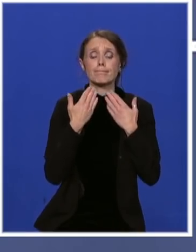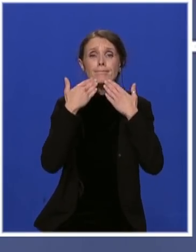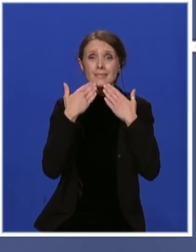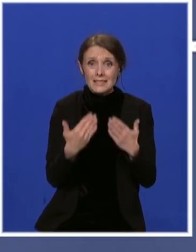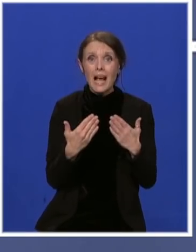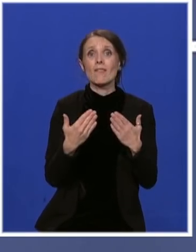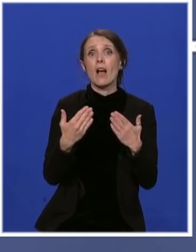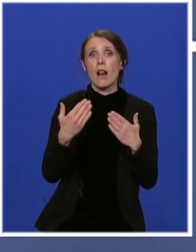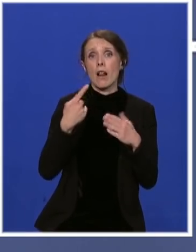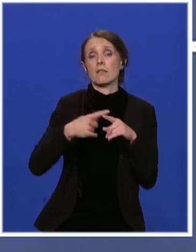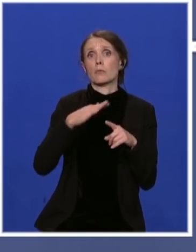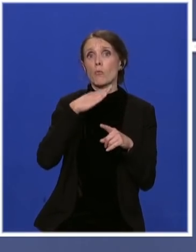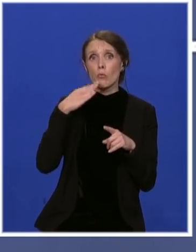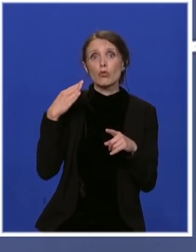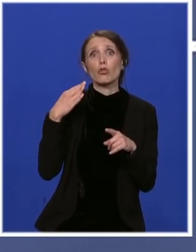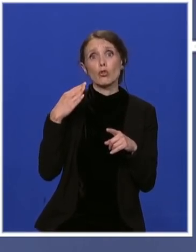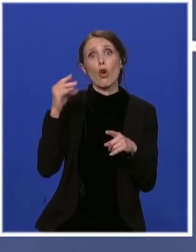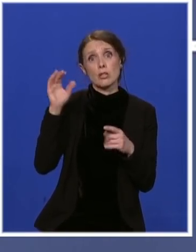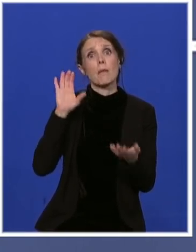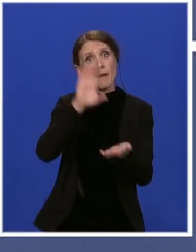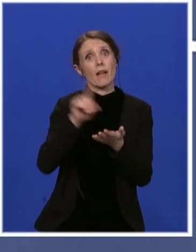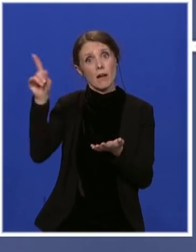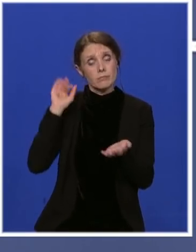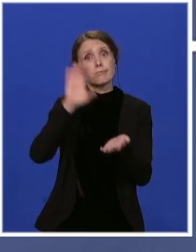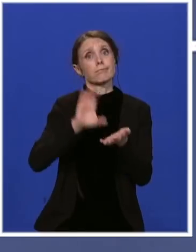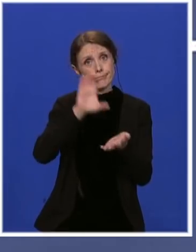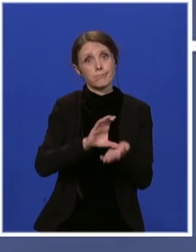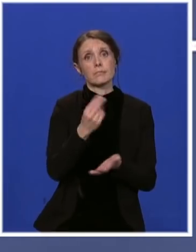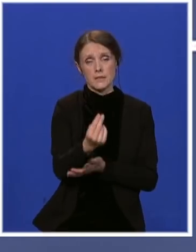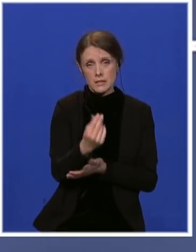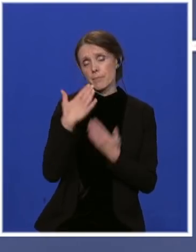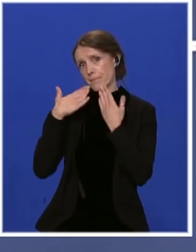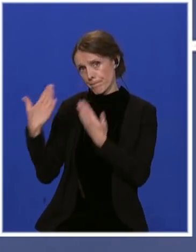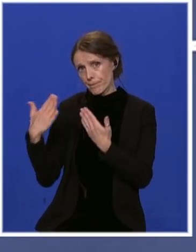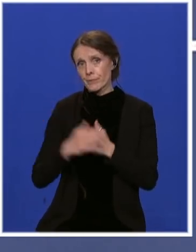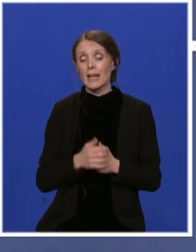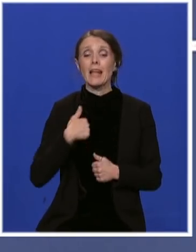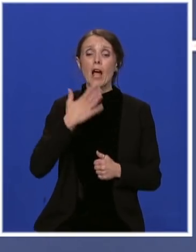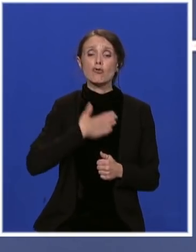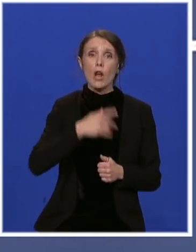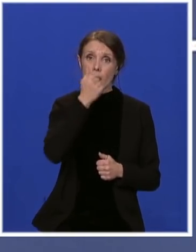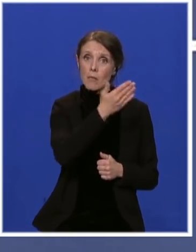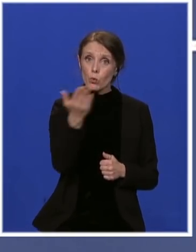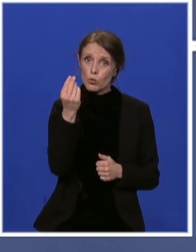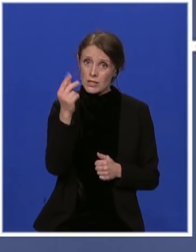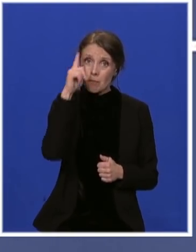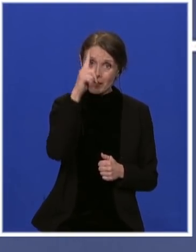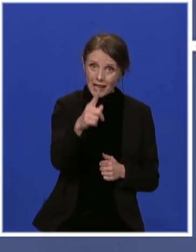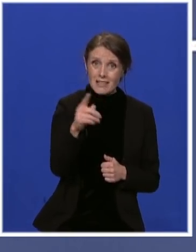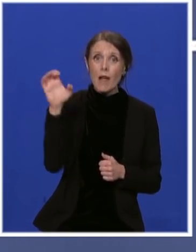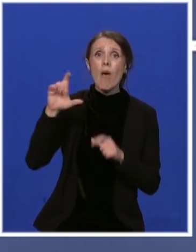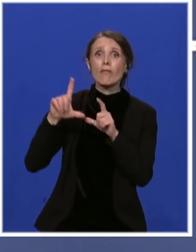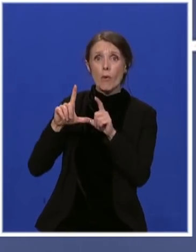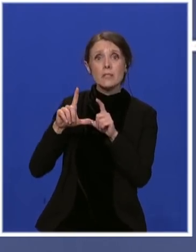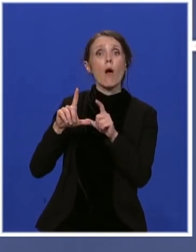sumama novca koje dodeljujete Republice Srbiji. Ja želim da ljudi u Srbiji znaju da mi imamo podršku Evropske unije za